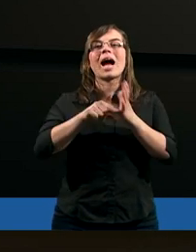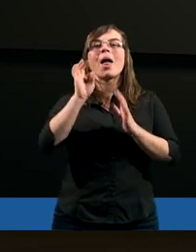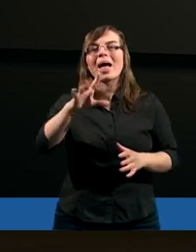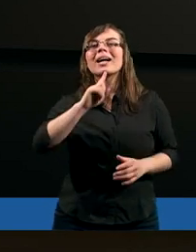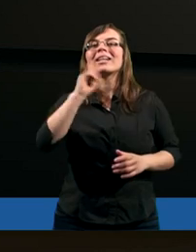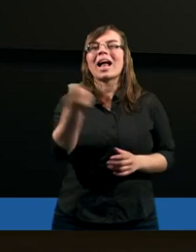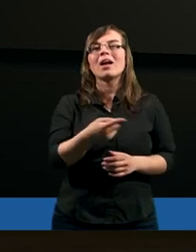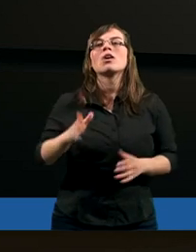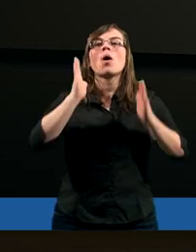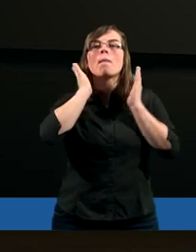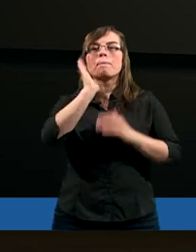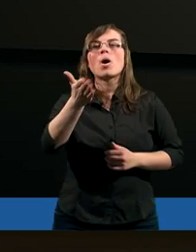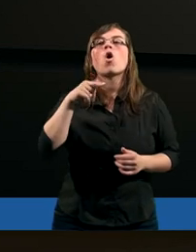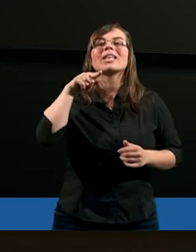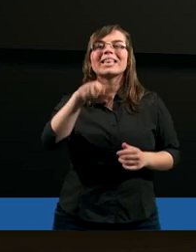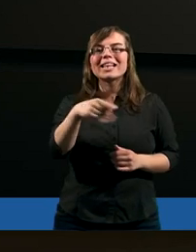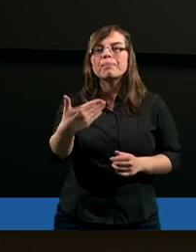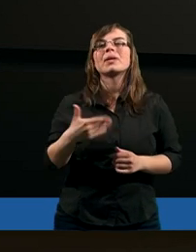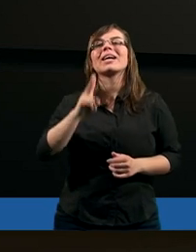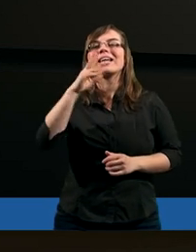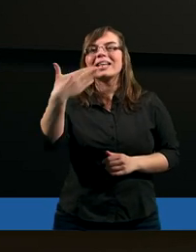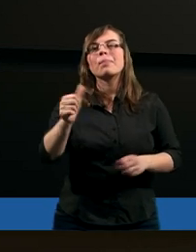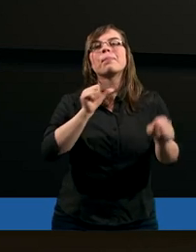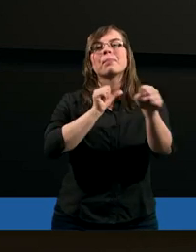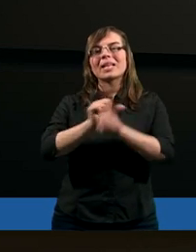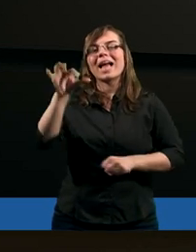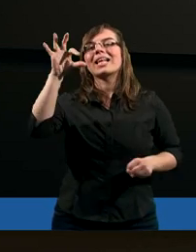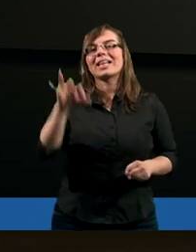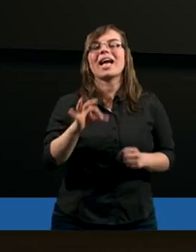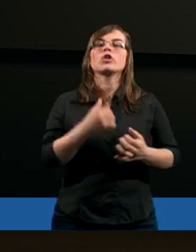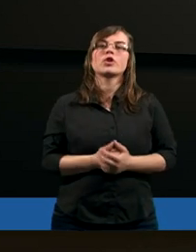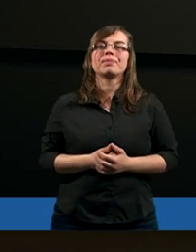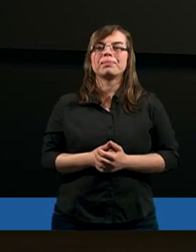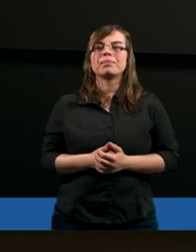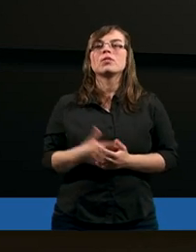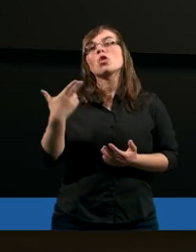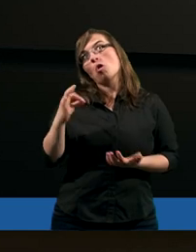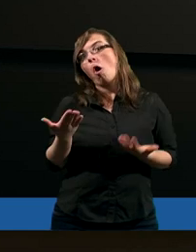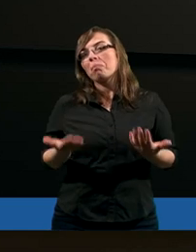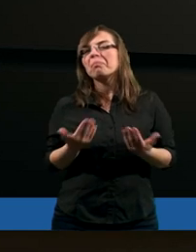ale takie zalecenie. Bądź tym, kim jesteś.